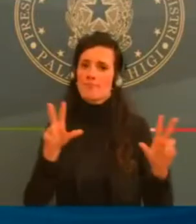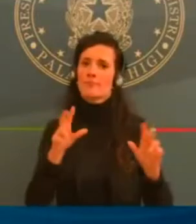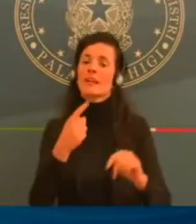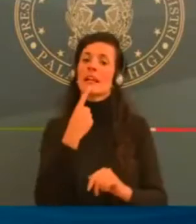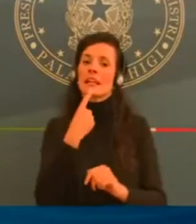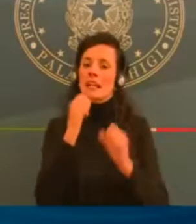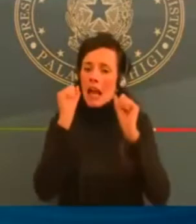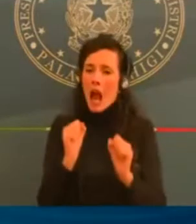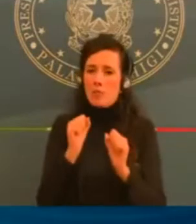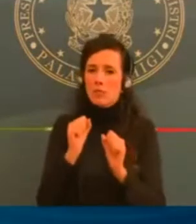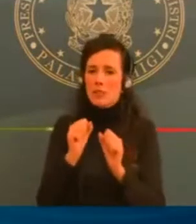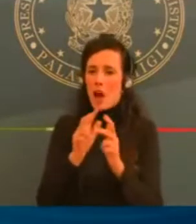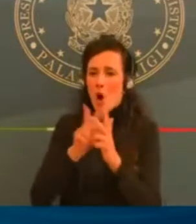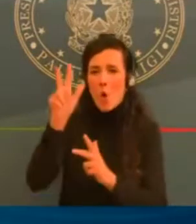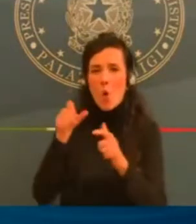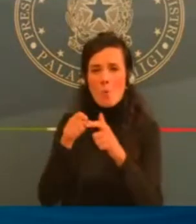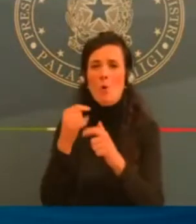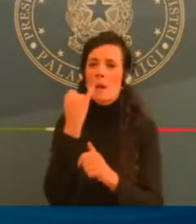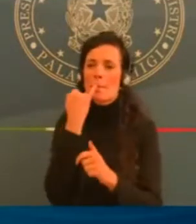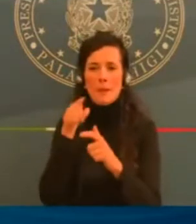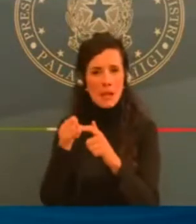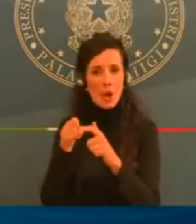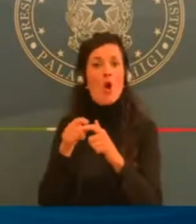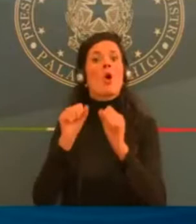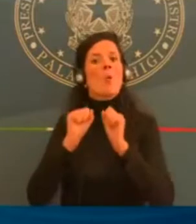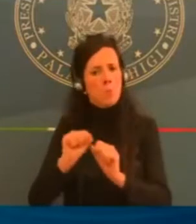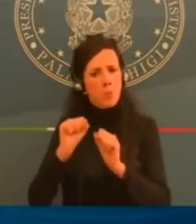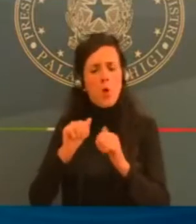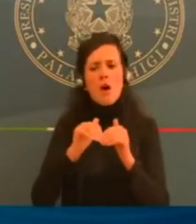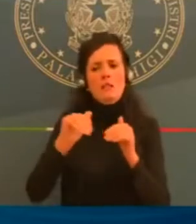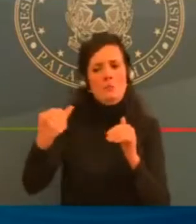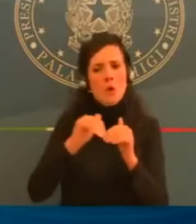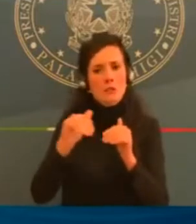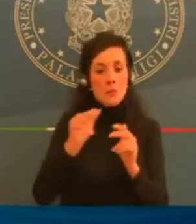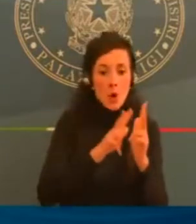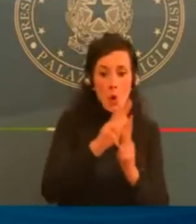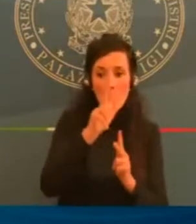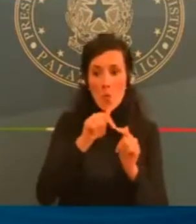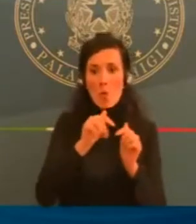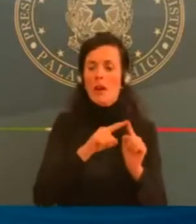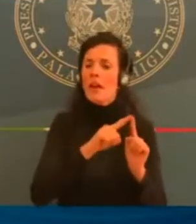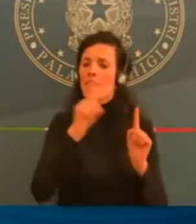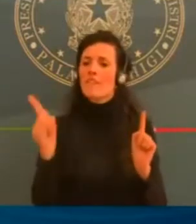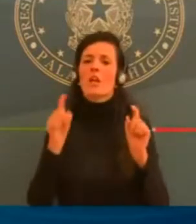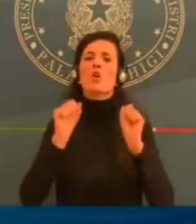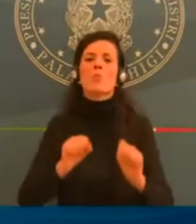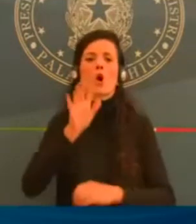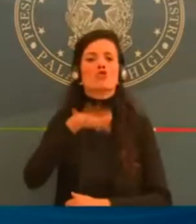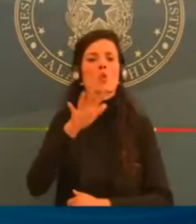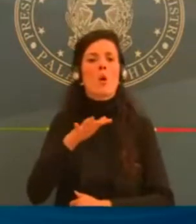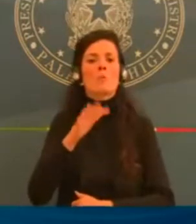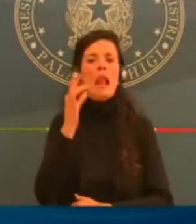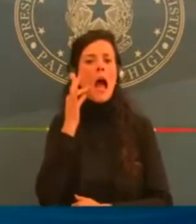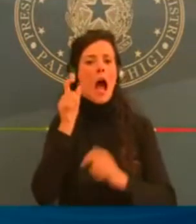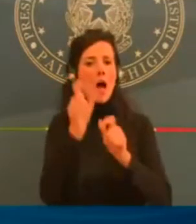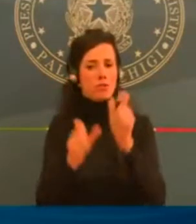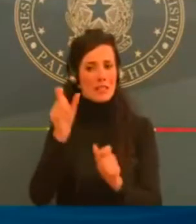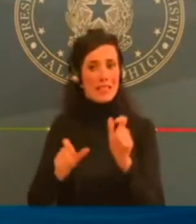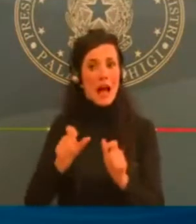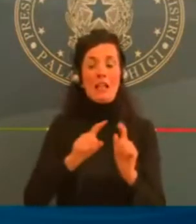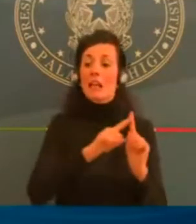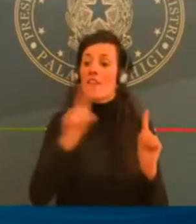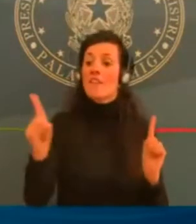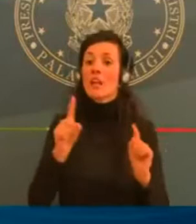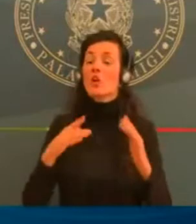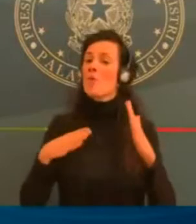un raggio di 30 chilometri. Tuttavia non ci si può spostare nei capologhi di provincia per non